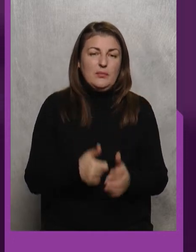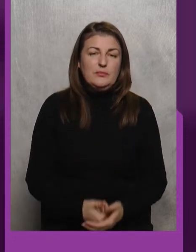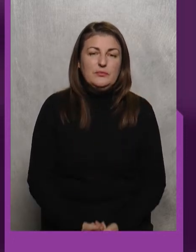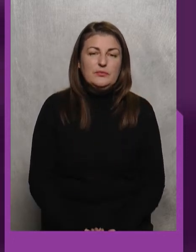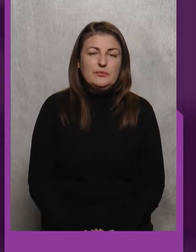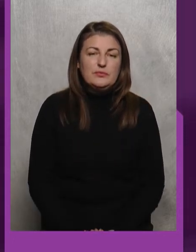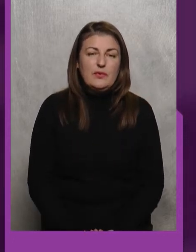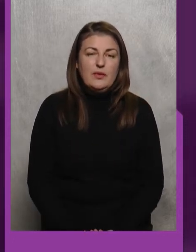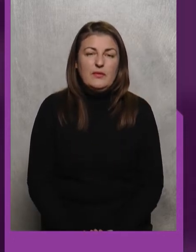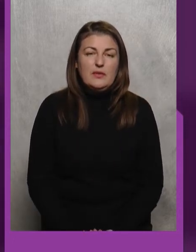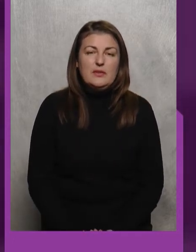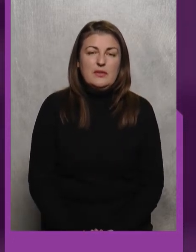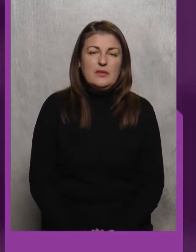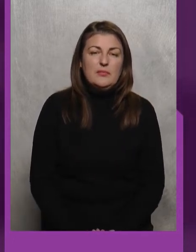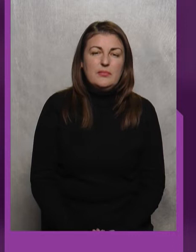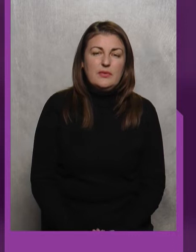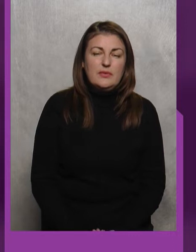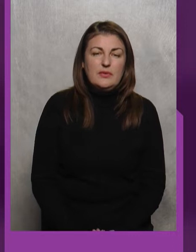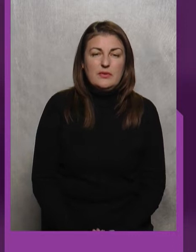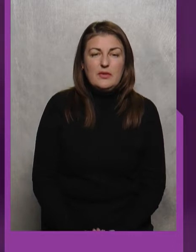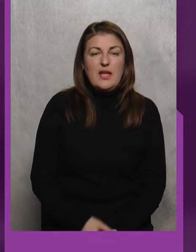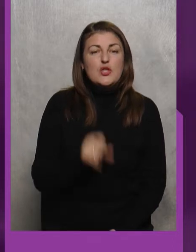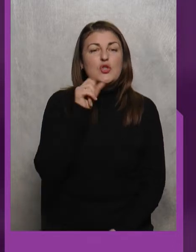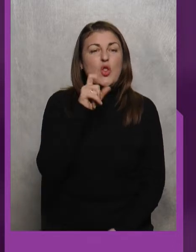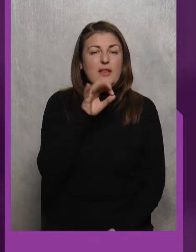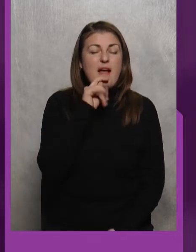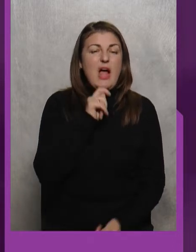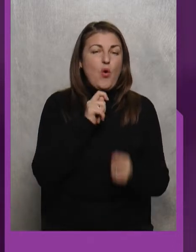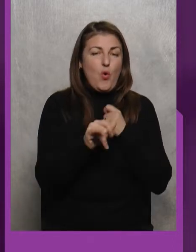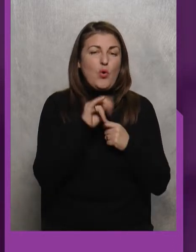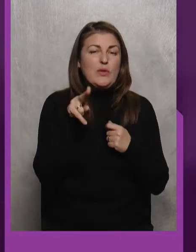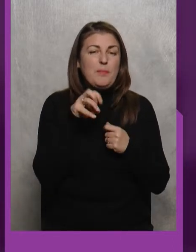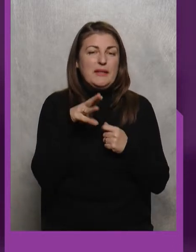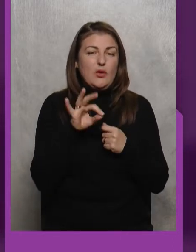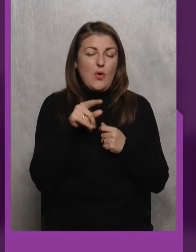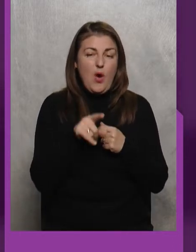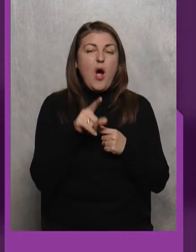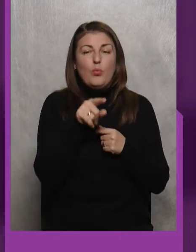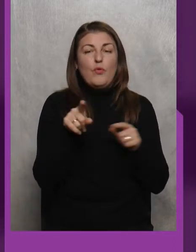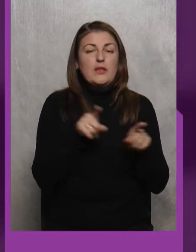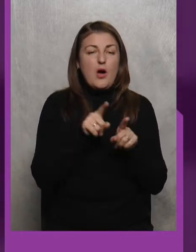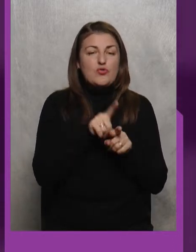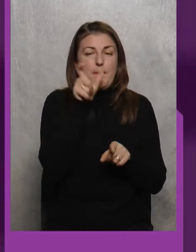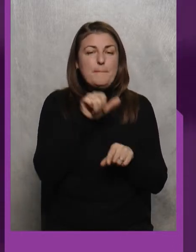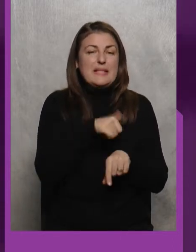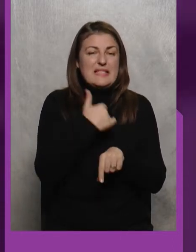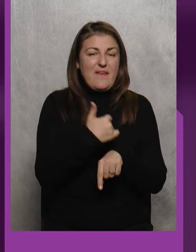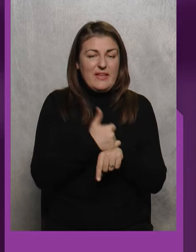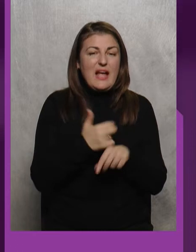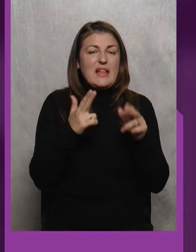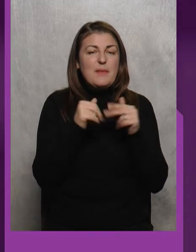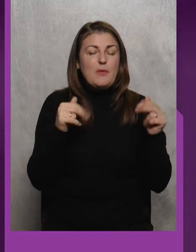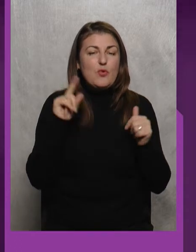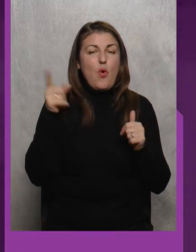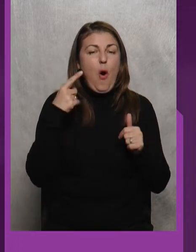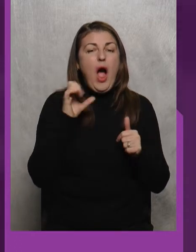Золота ногорода У Дмитра До речі Щодо Дмитра Він також Представник Дніпропетровської